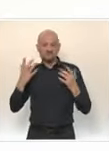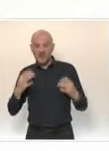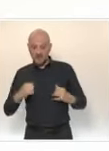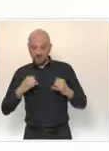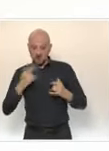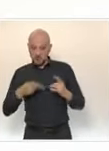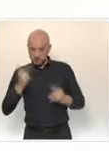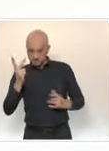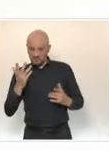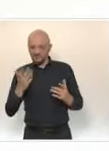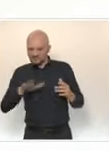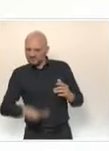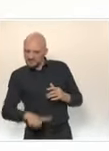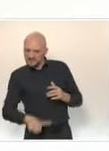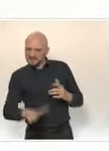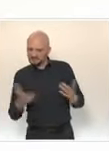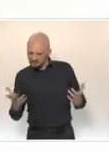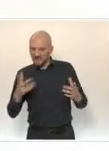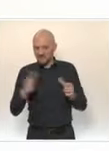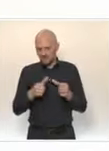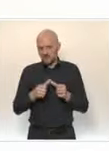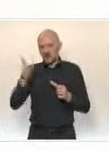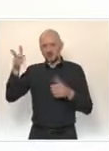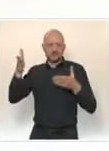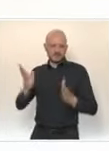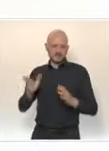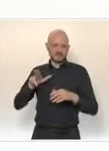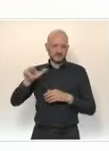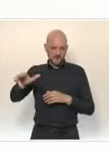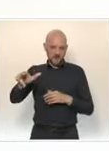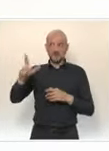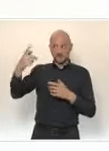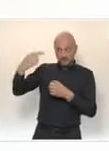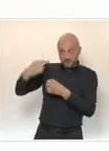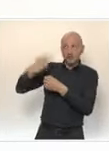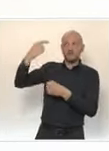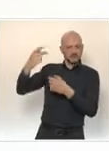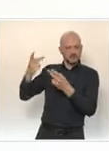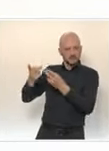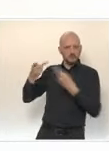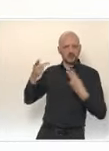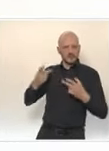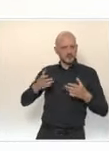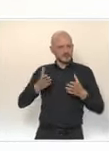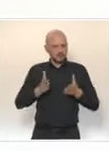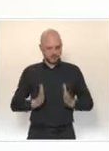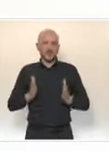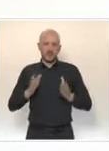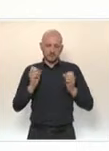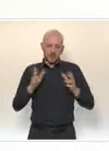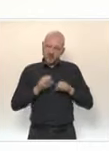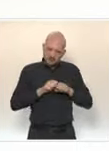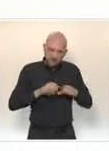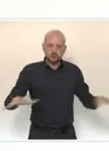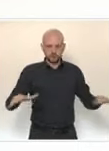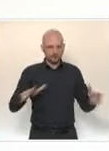décision, nous nous tiendrons prêts à les déployer plus largement dans des conditions forcément encadrées que nous devrons adapter